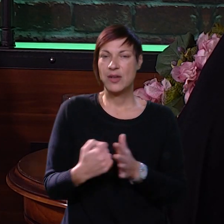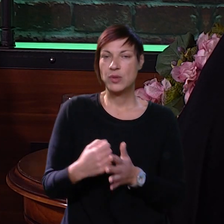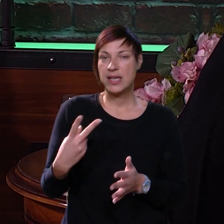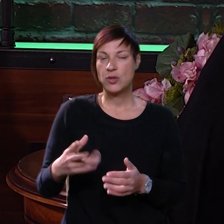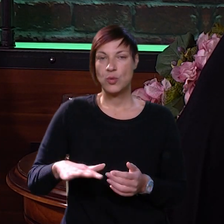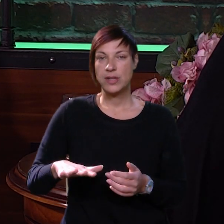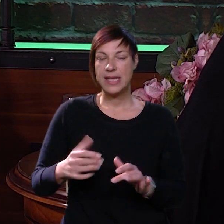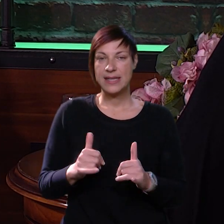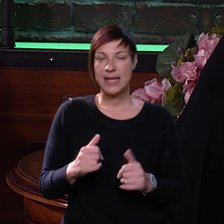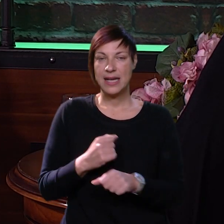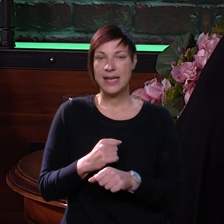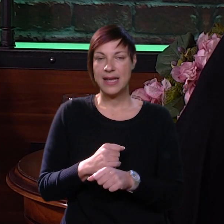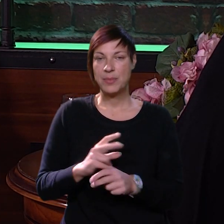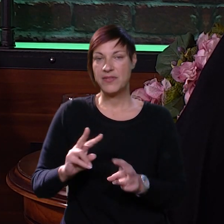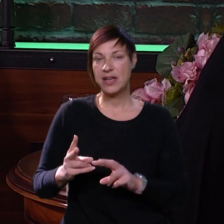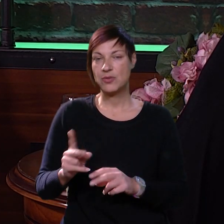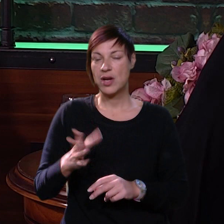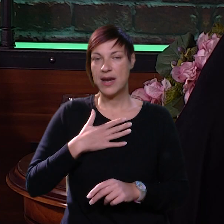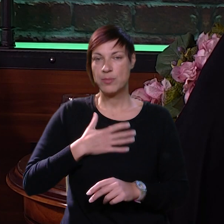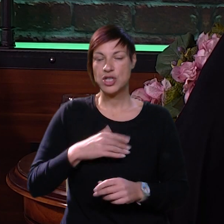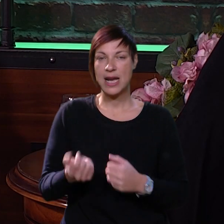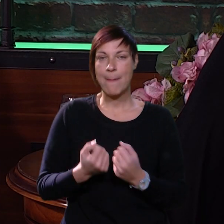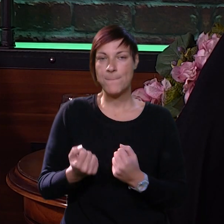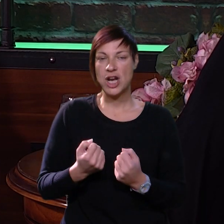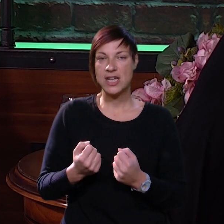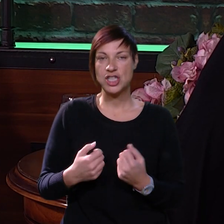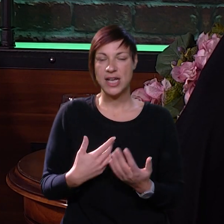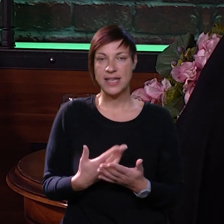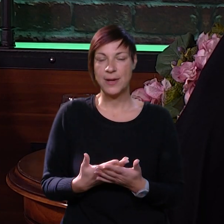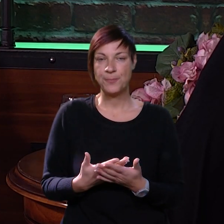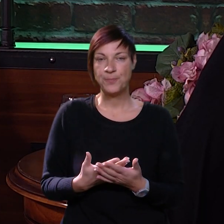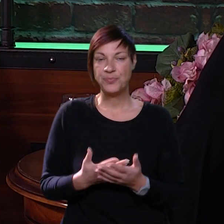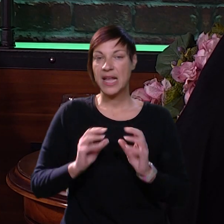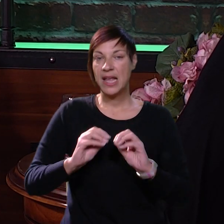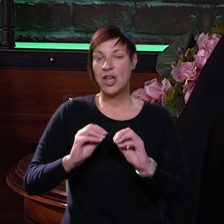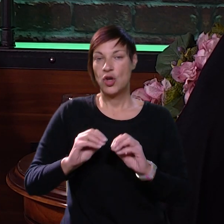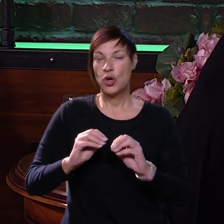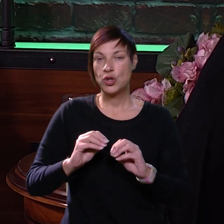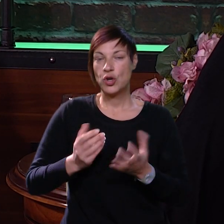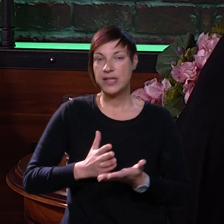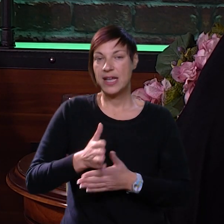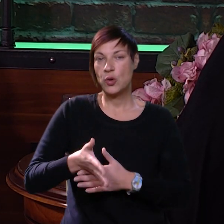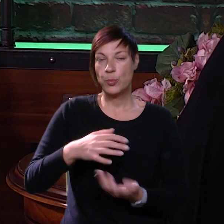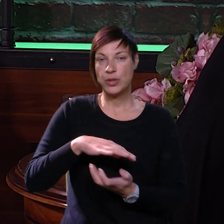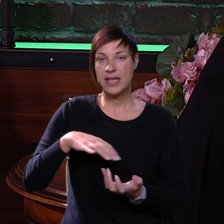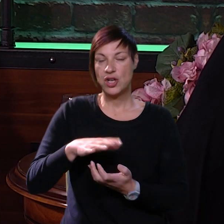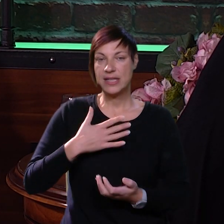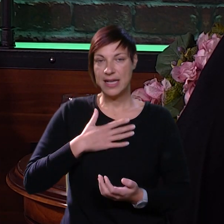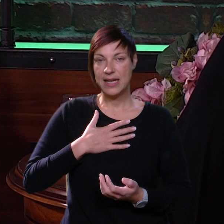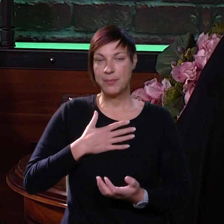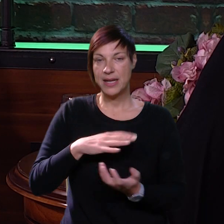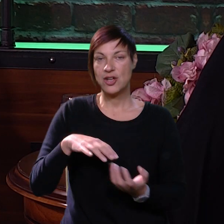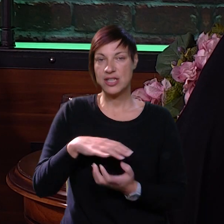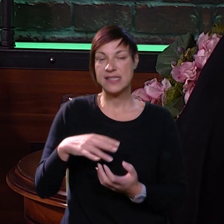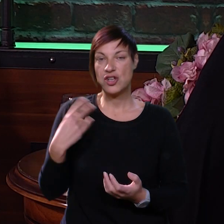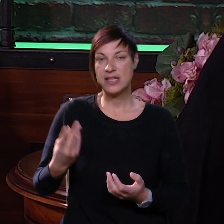djete udari drugo djete ili napravi neka druga nepoželjna ponašanja. Dakle, odgojitelji nekako upute roditelje k